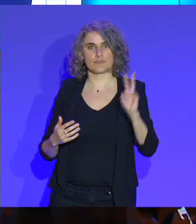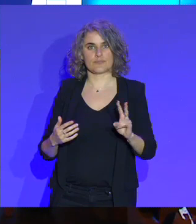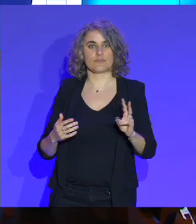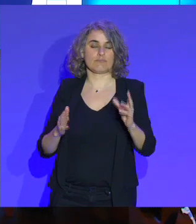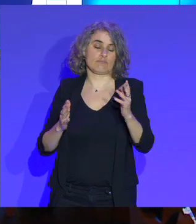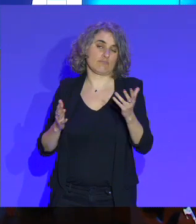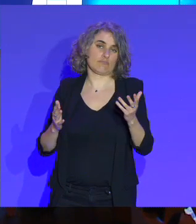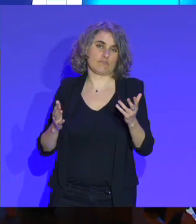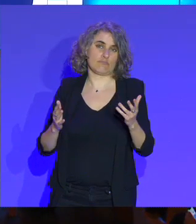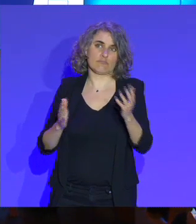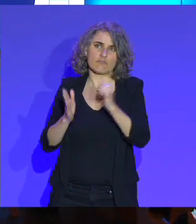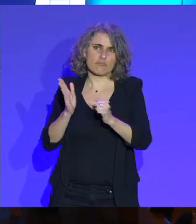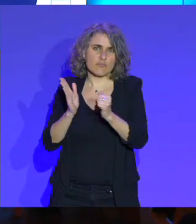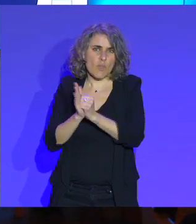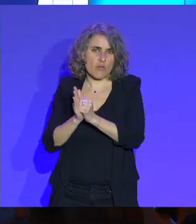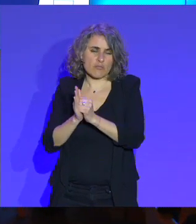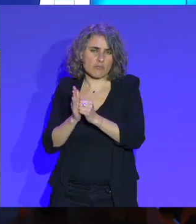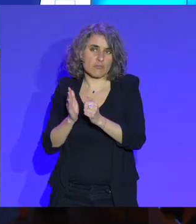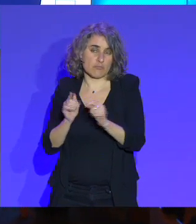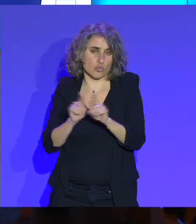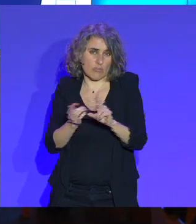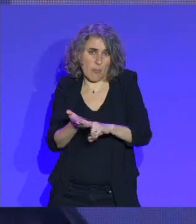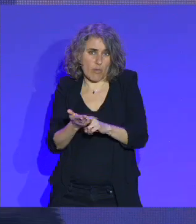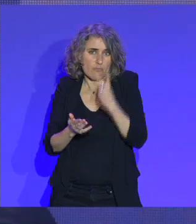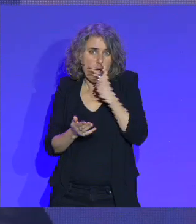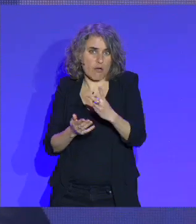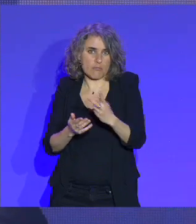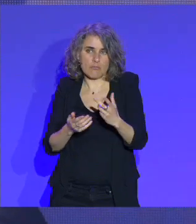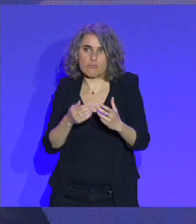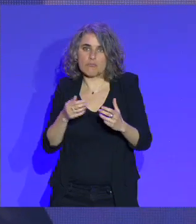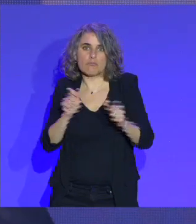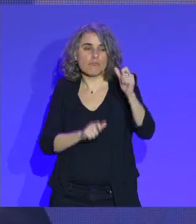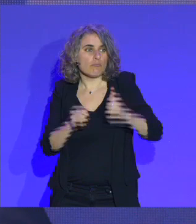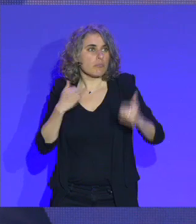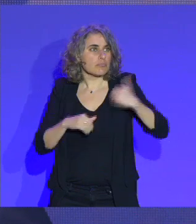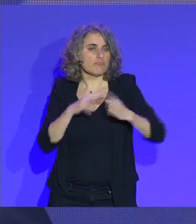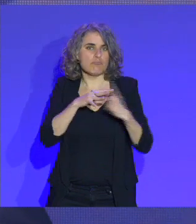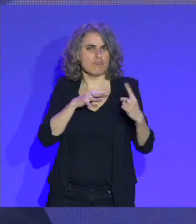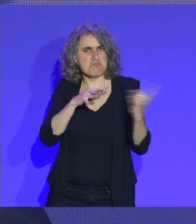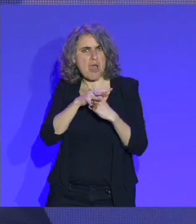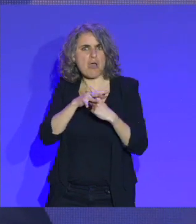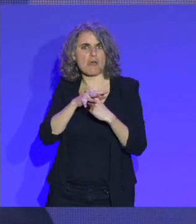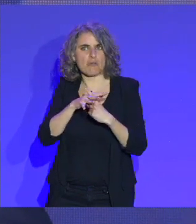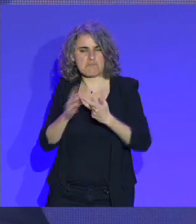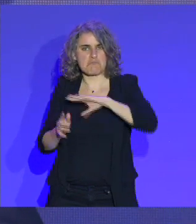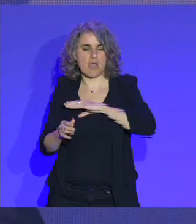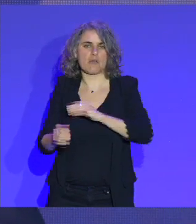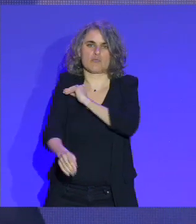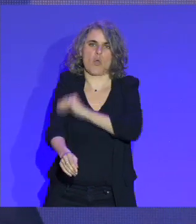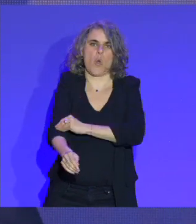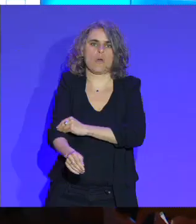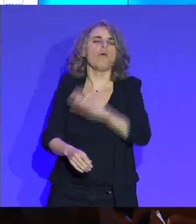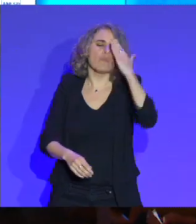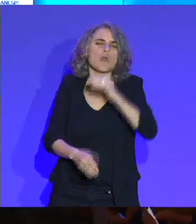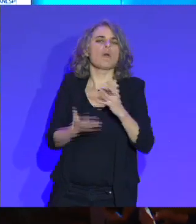une réalité extraordinaire d'inclusion. Moi, je sais, dans mon projet, vous savez qu'on va bientôt,